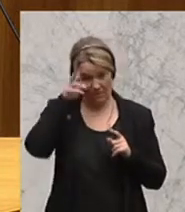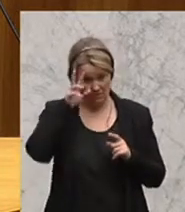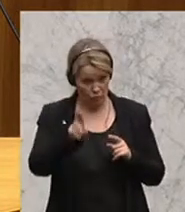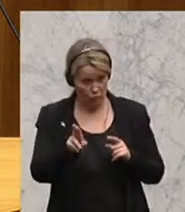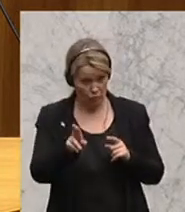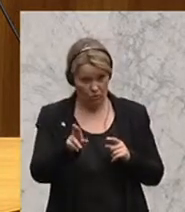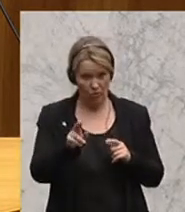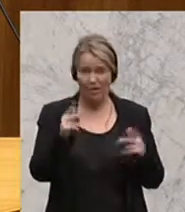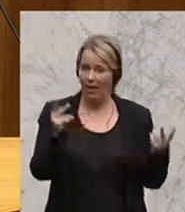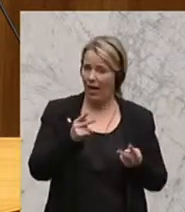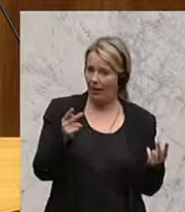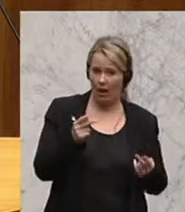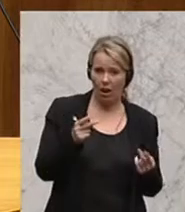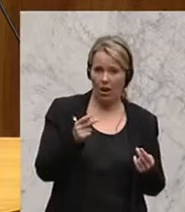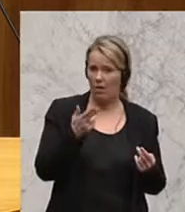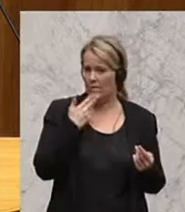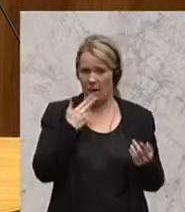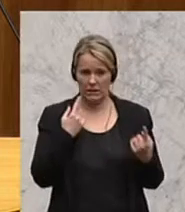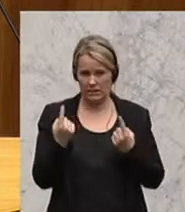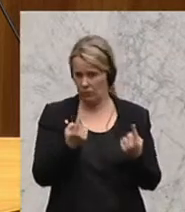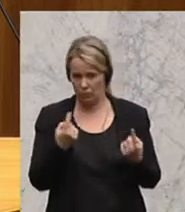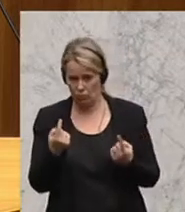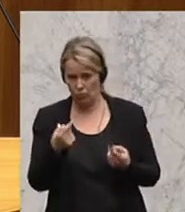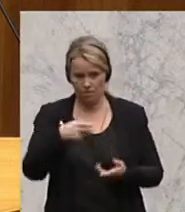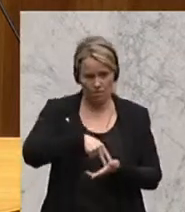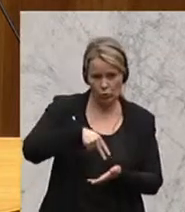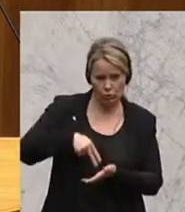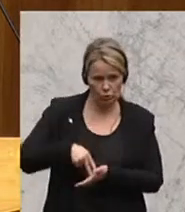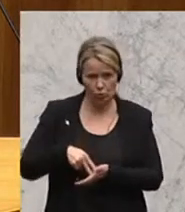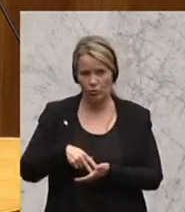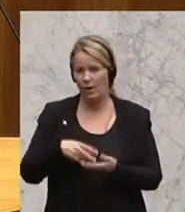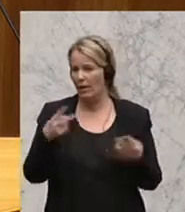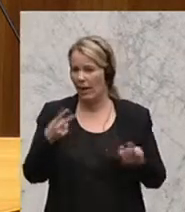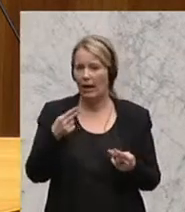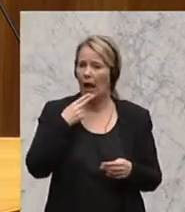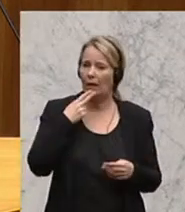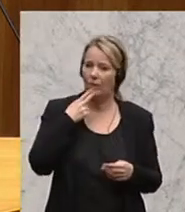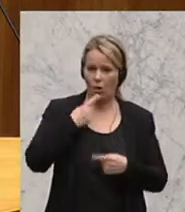egal in welcher Position, egal in welcher Funktion,